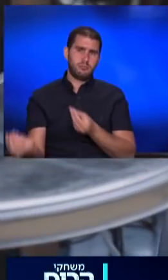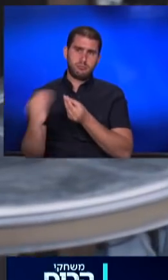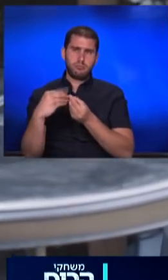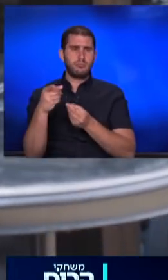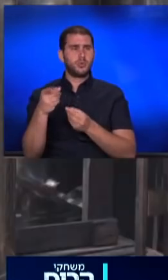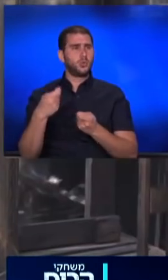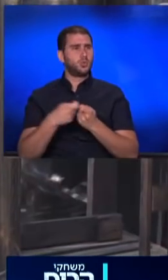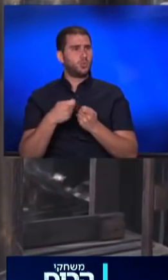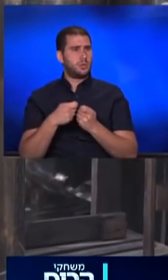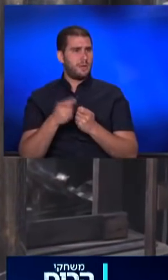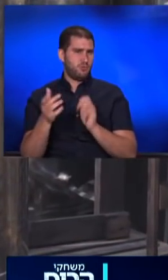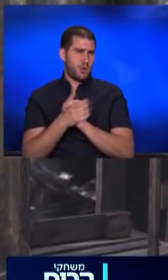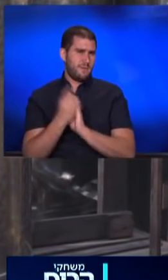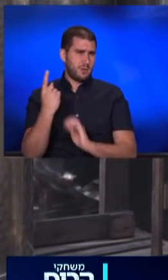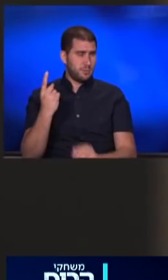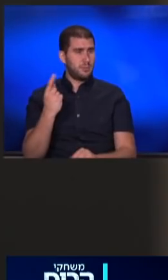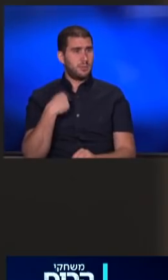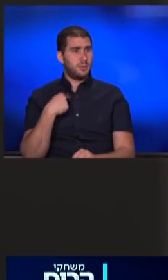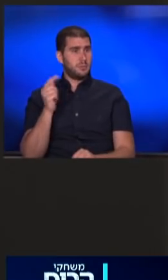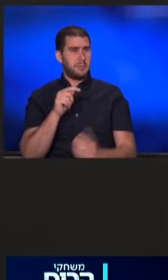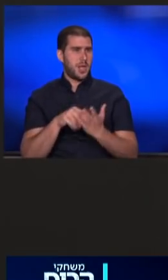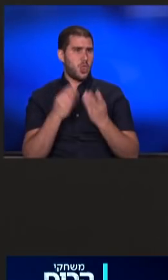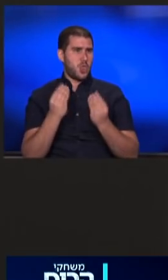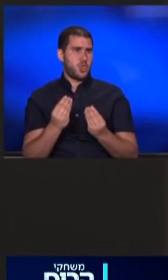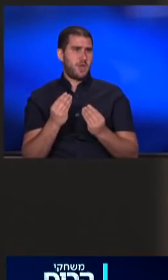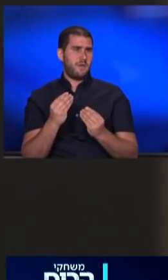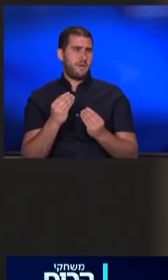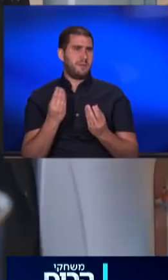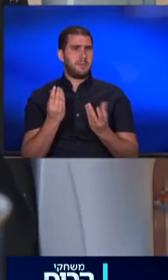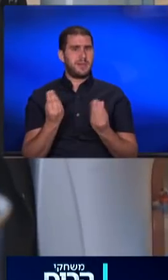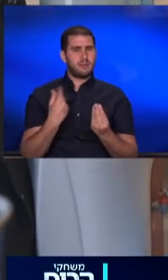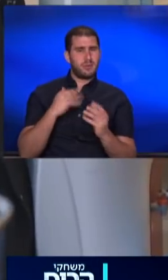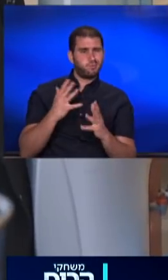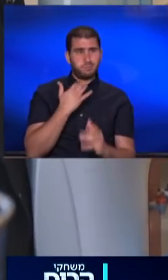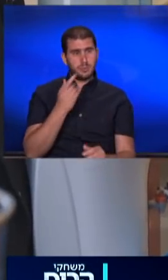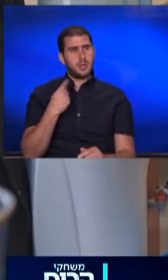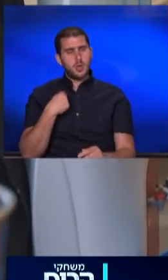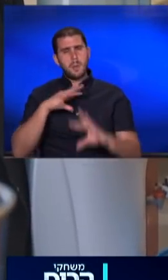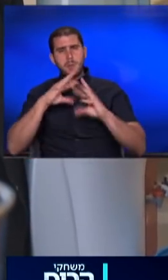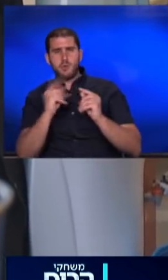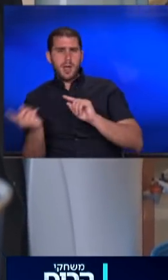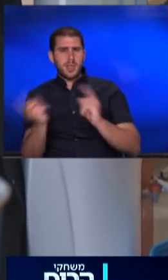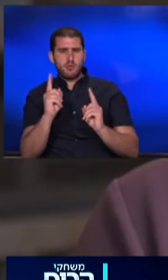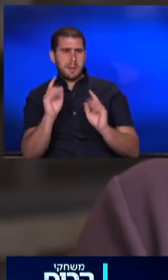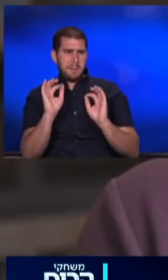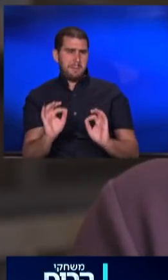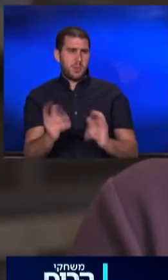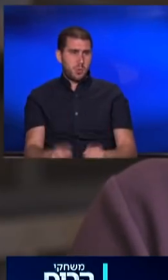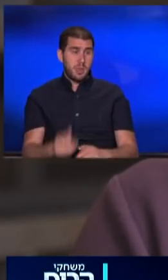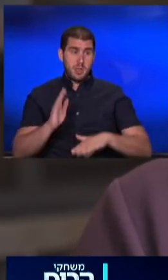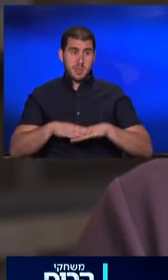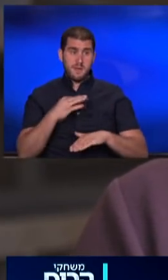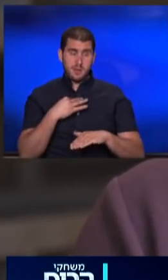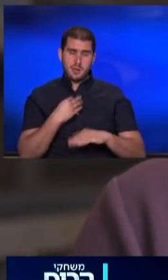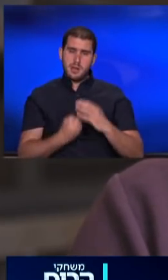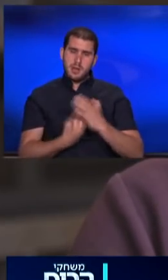הכנסתי שותף שהוא גם חבר, אני מביא אותו כי הוא טוב בדיוק באיפה שאני לא טוב, האמת שאנחנו משלמים אחד שאני בדיוק בקטע הזה, ותפקיד שלי